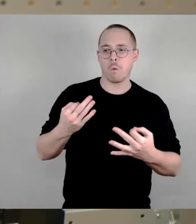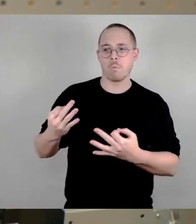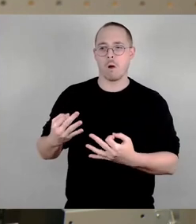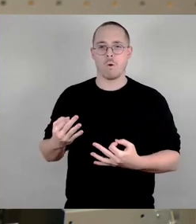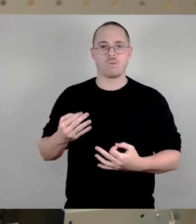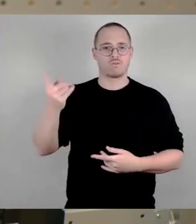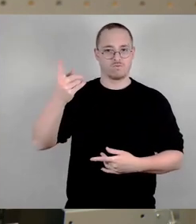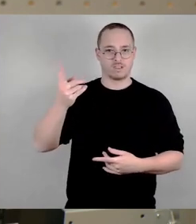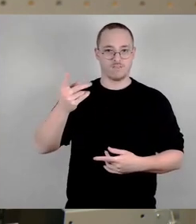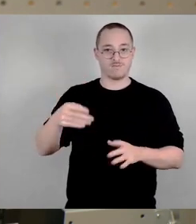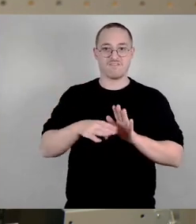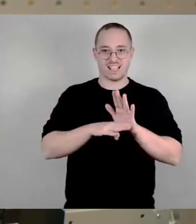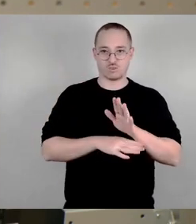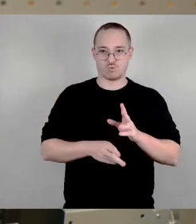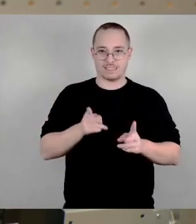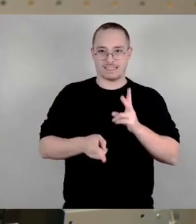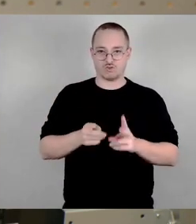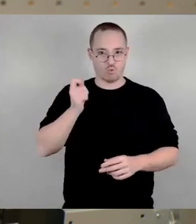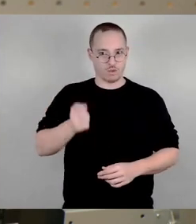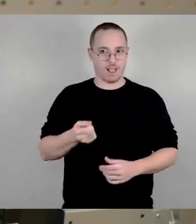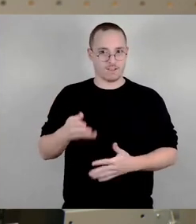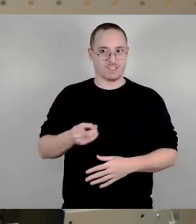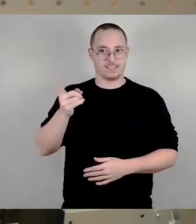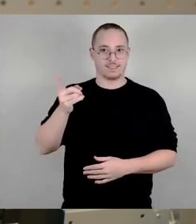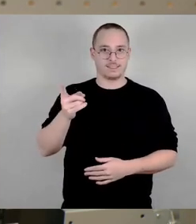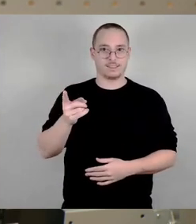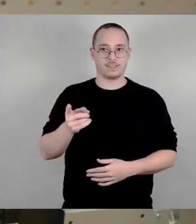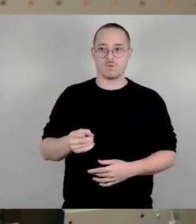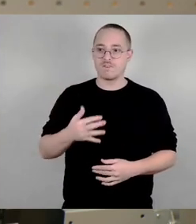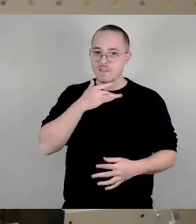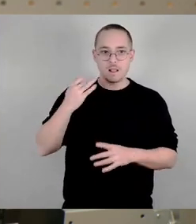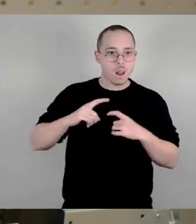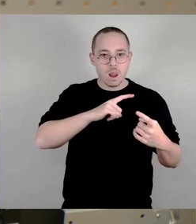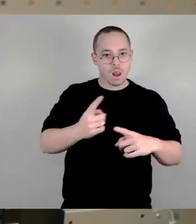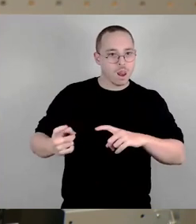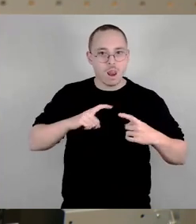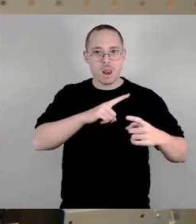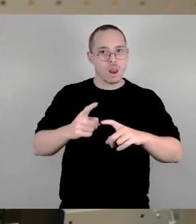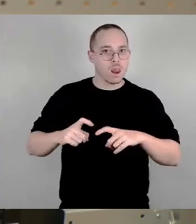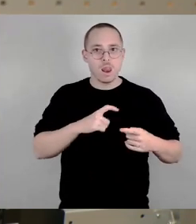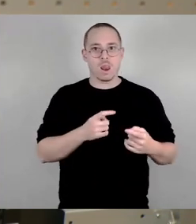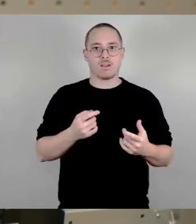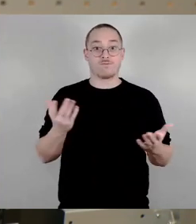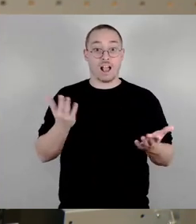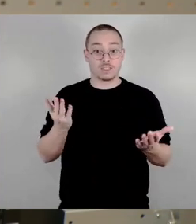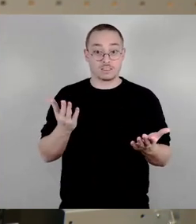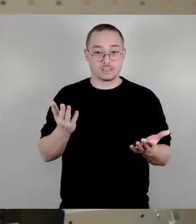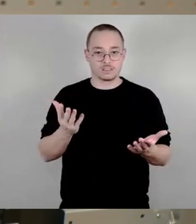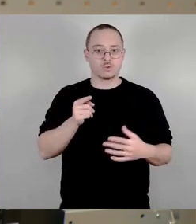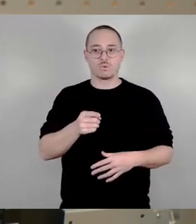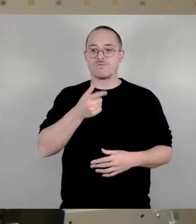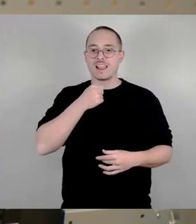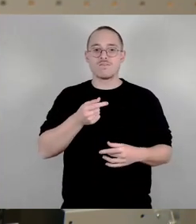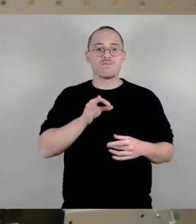Und ein Ergebnis dieser Debatte war, dass man den Kommunen etwas mehr Spielraum gibt, weil man nämlich genau wusste, es wird bei der